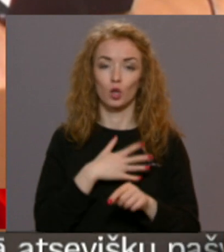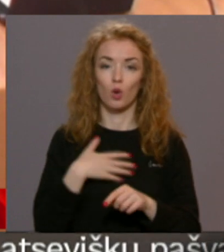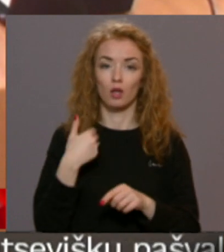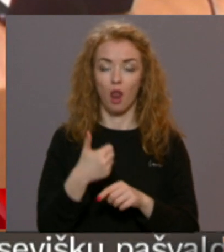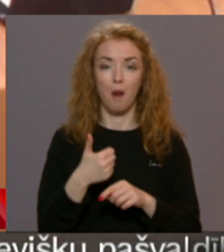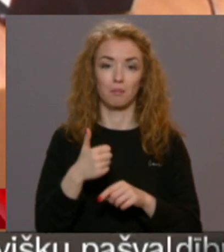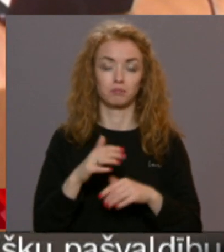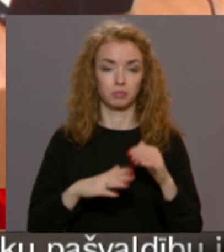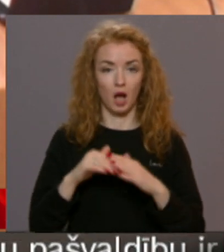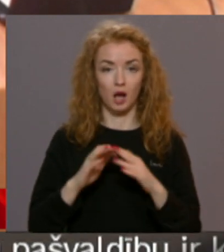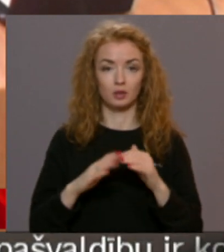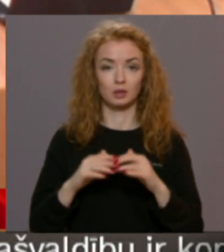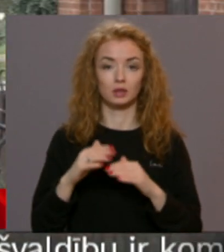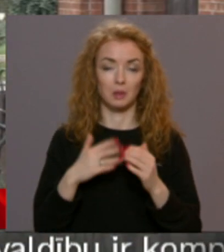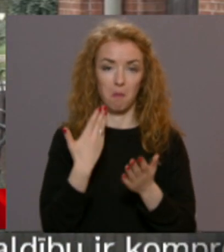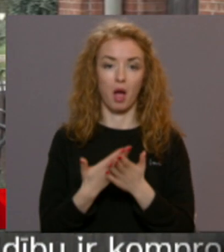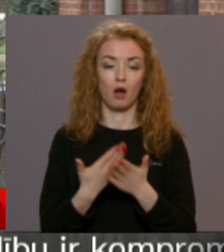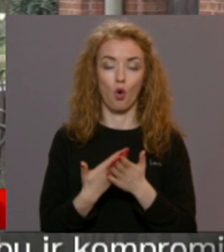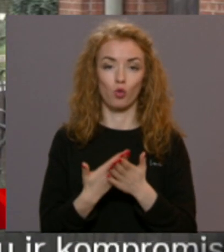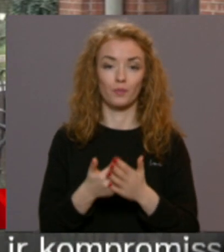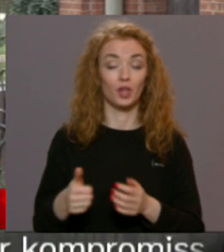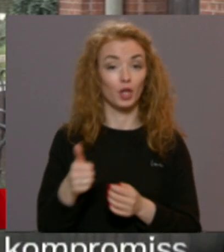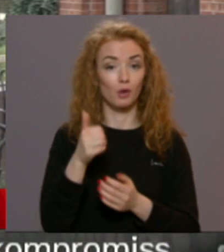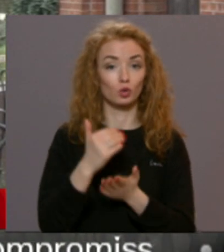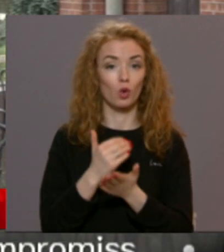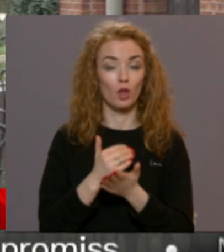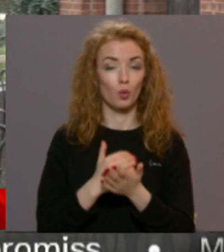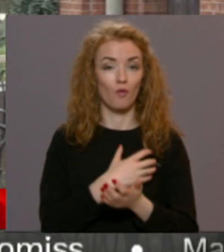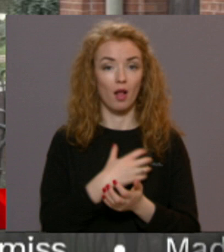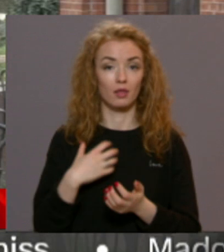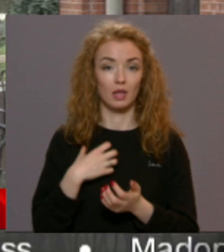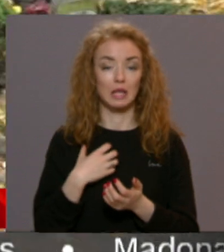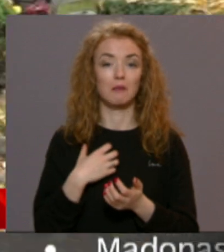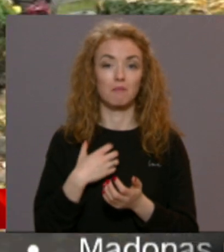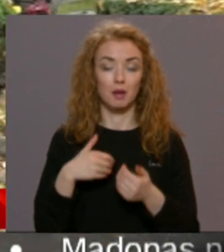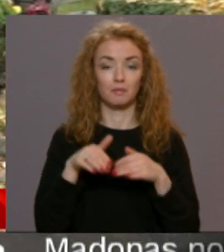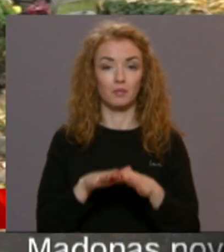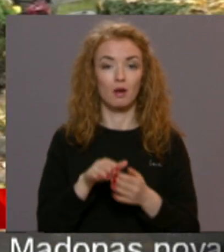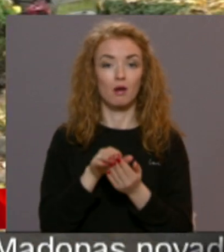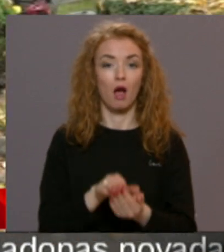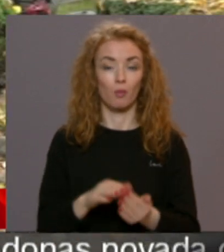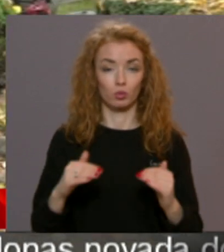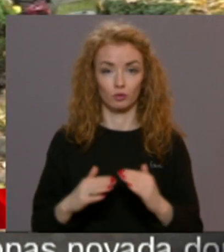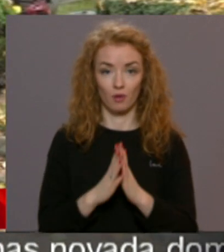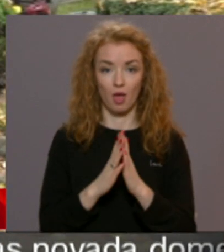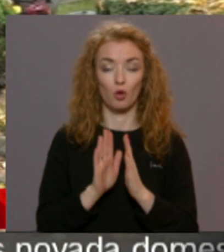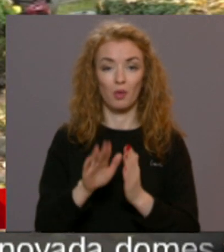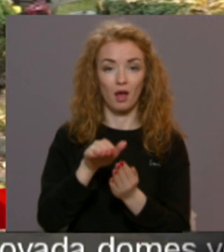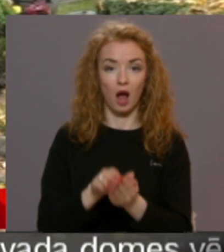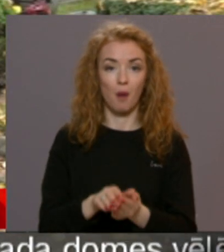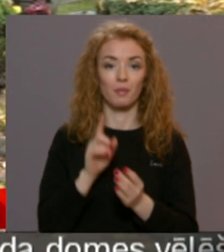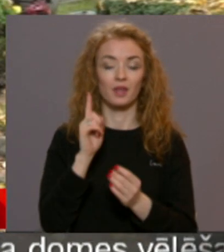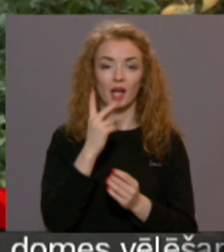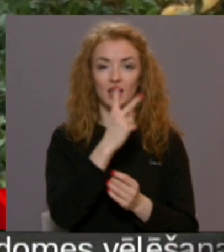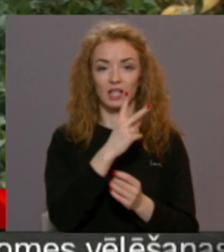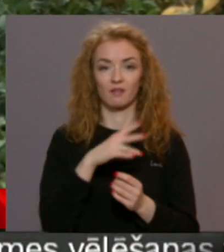laba praksa, šis varētu būt labas praksas par augšu. Īpašas noteikums valdība pieņēmusi kapu svētkiem. Piedzīvstas kapiem varēs pulcēties tikai divu